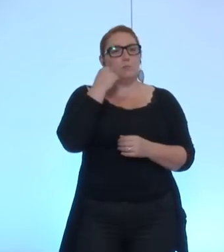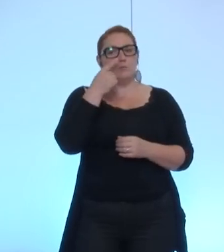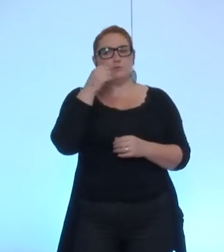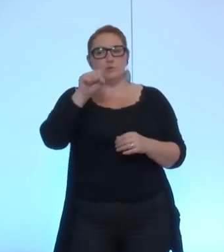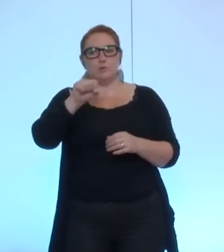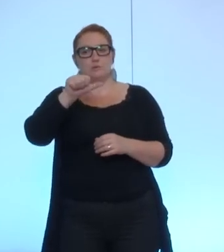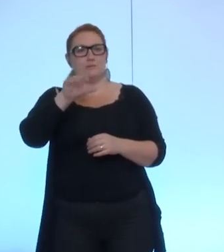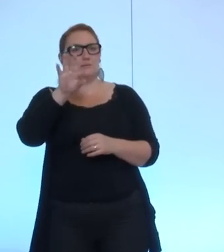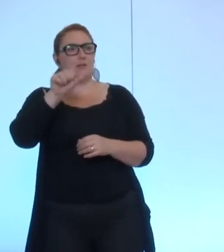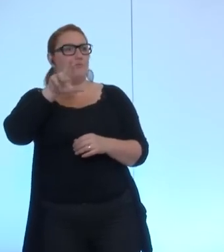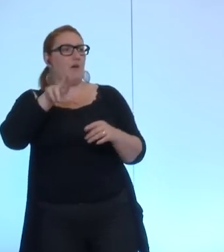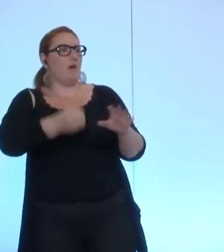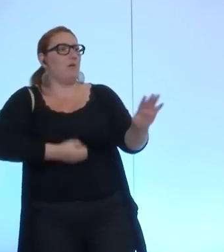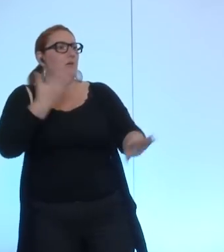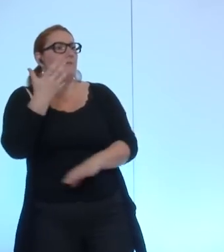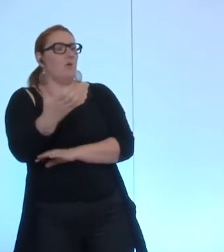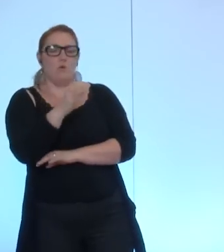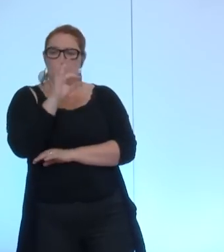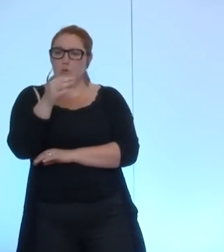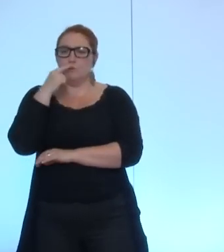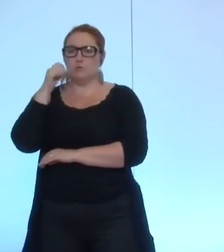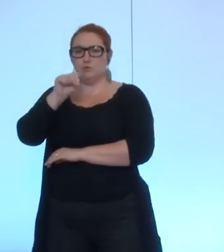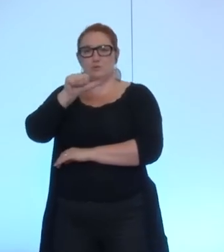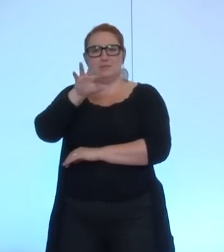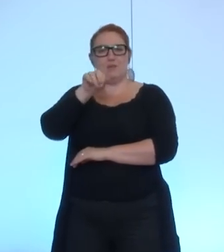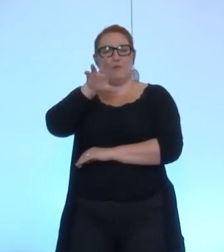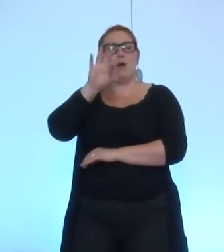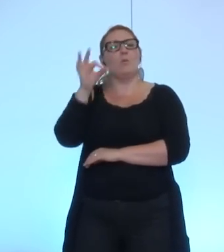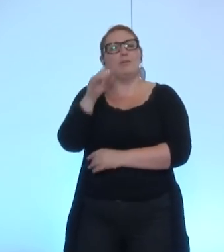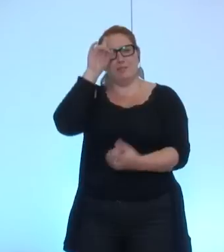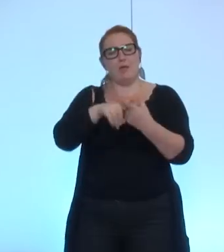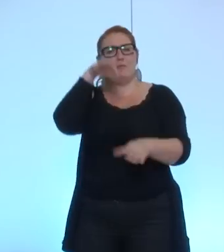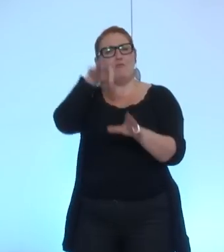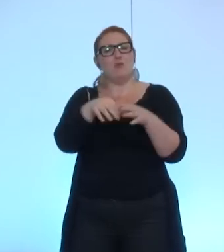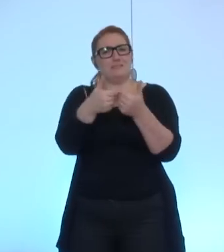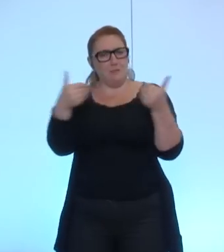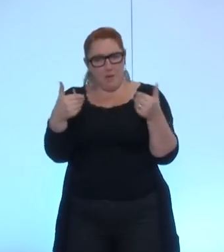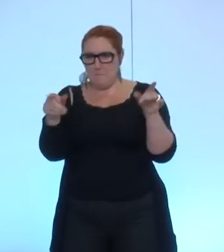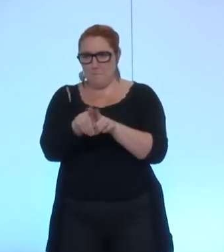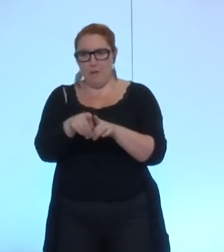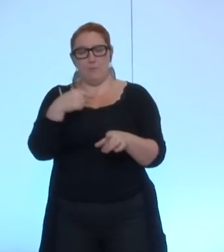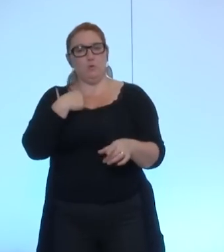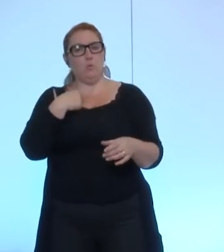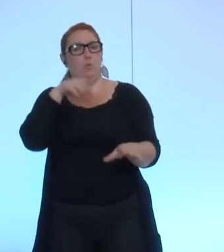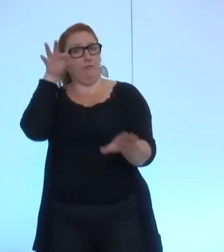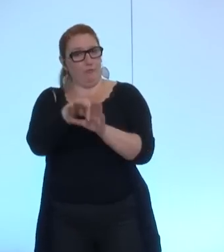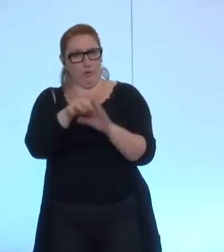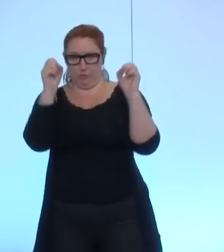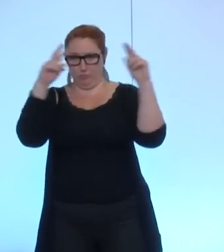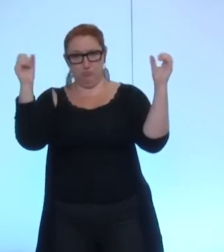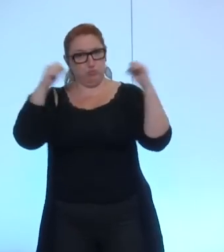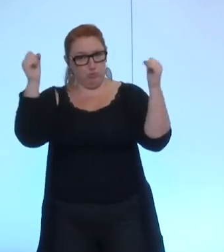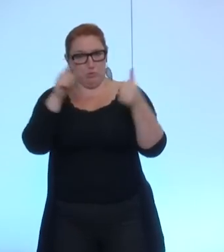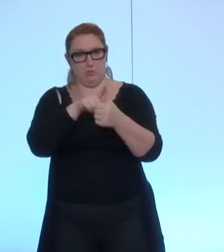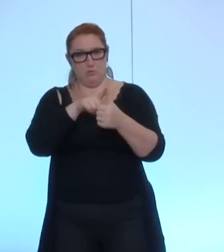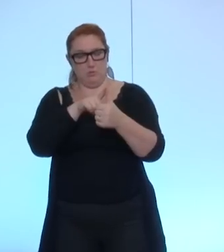pardon monsieur Safar oui pour le vote séparé donc nous nous demandons aussi nous voterons pour les aides proposées enfin